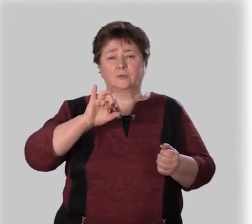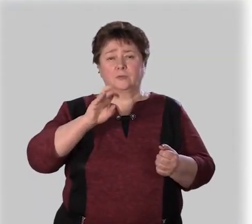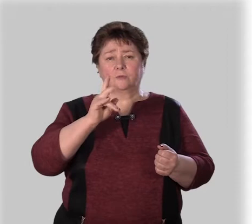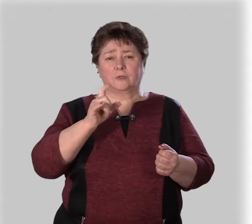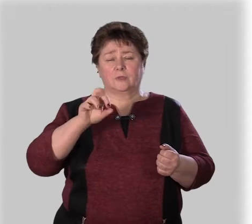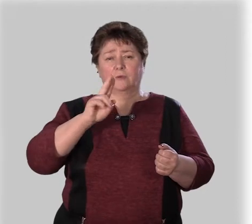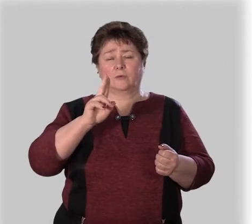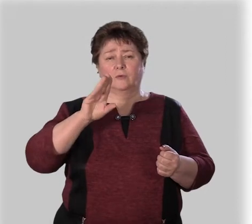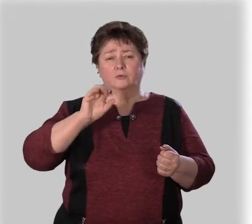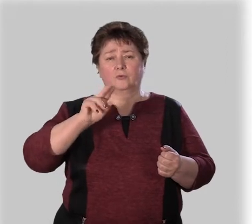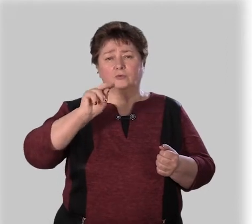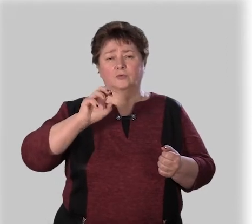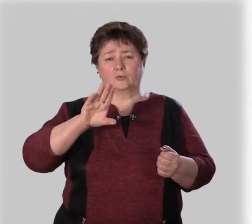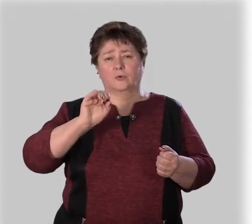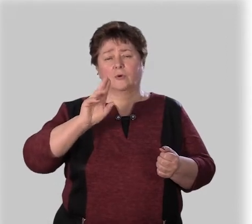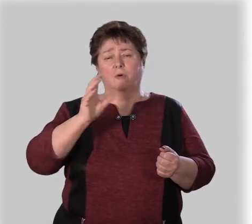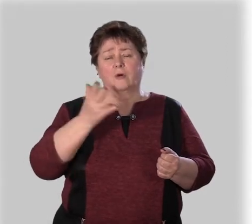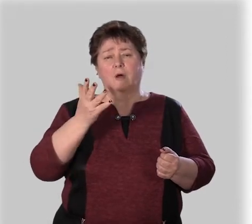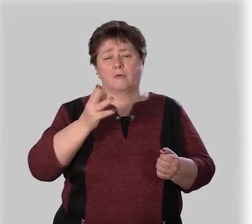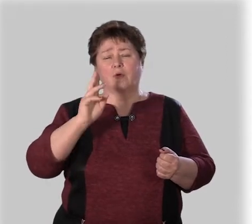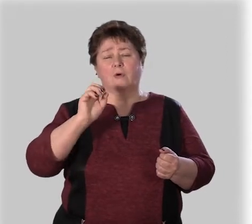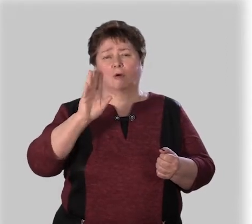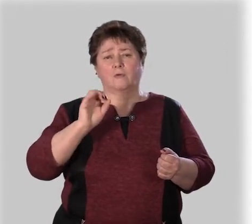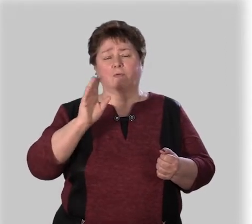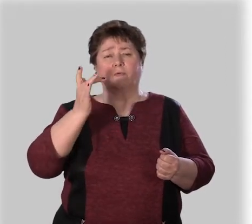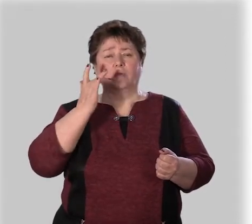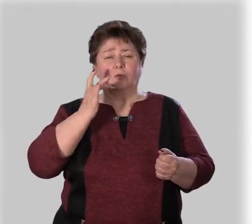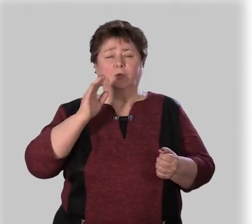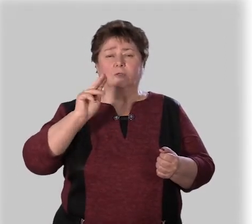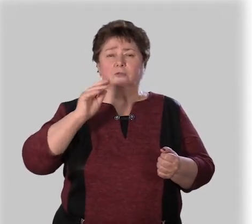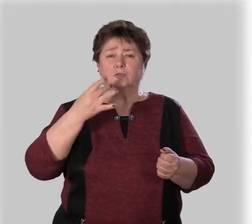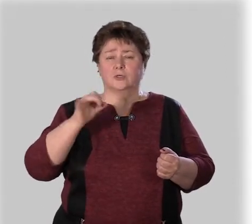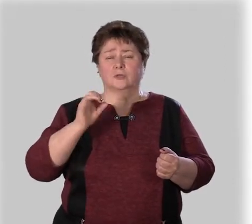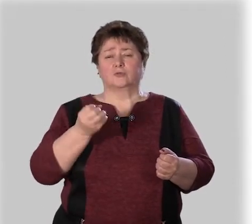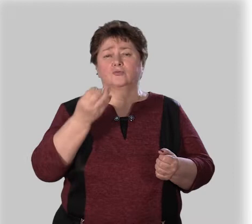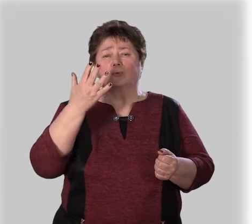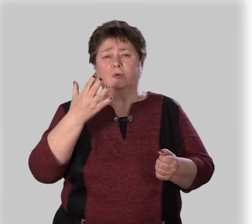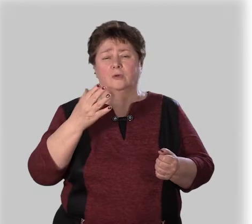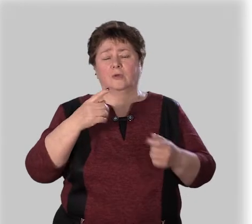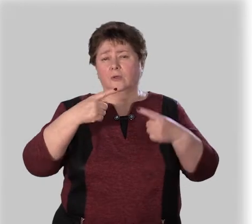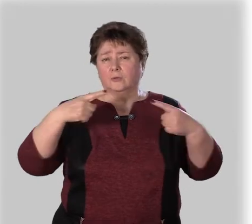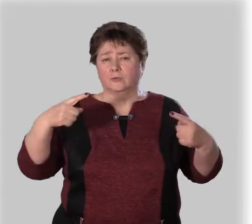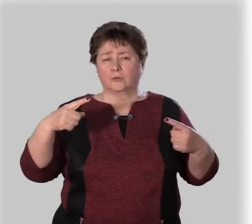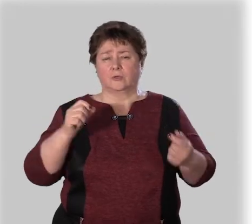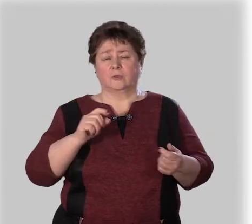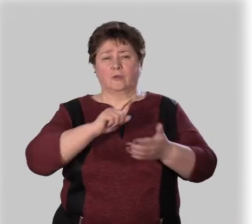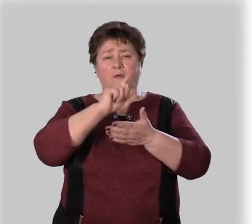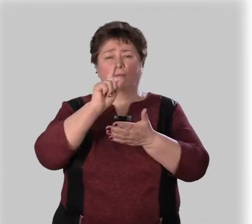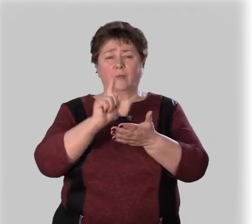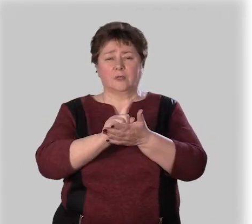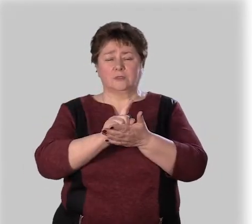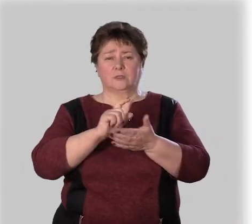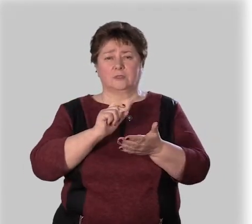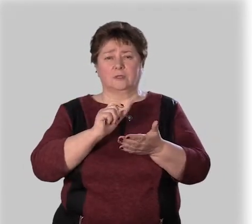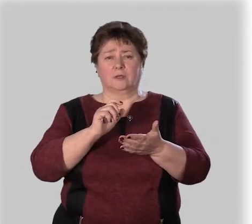Местоимения «Кто», «Что», «Какой», «Каков», «Который», «Чей», «Сколько» и другие